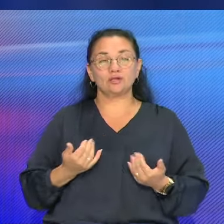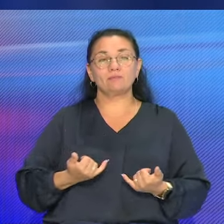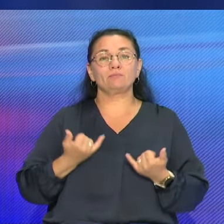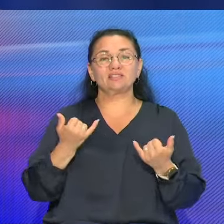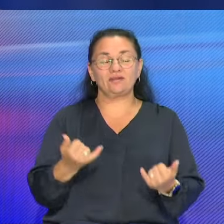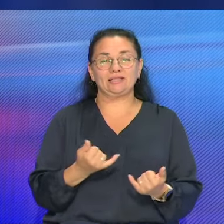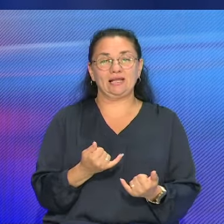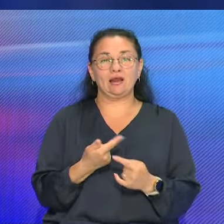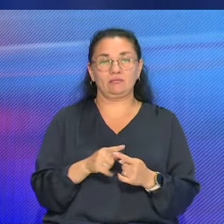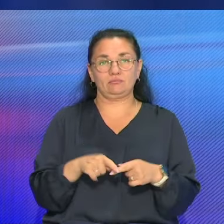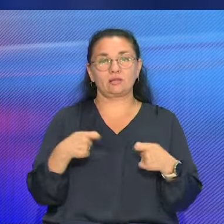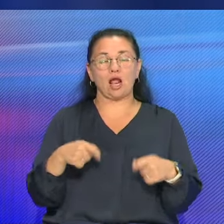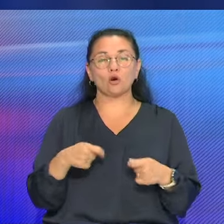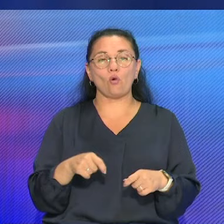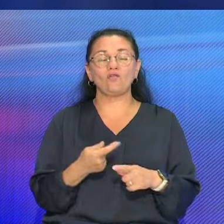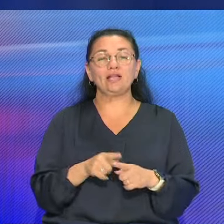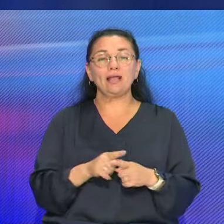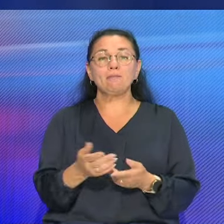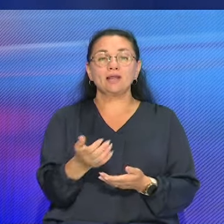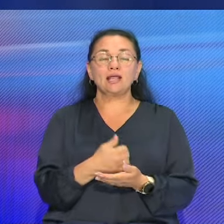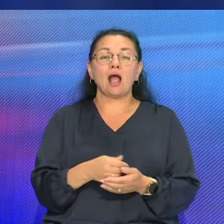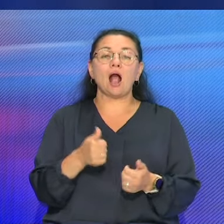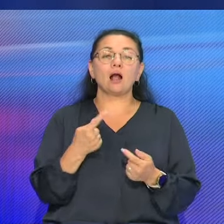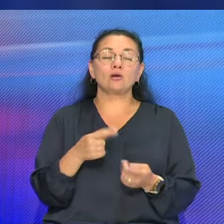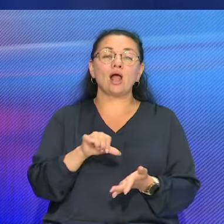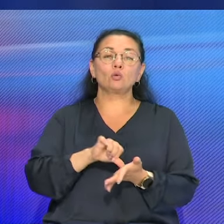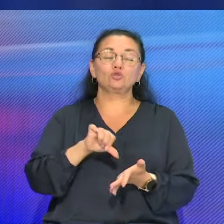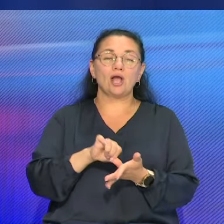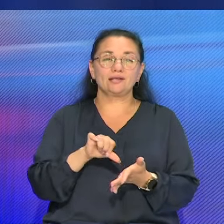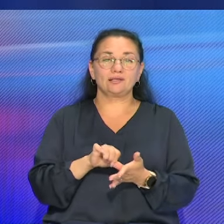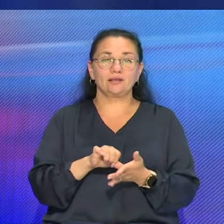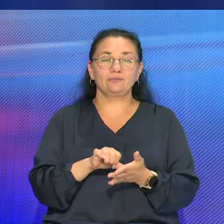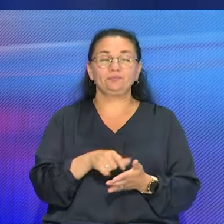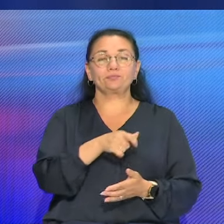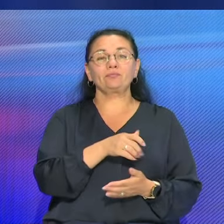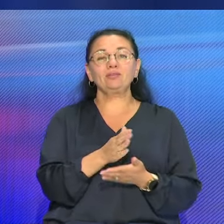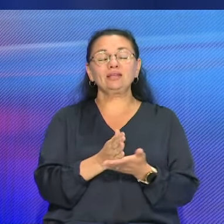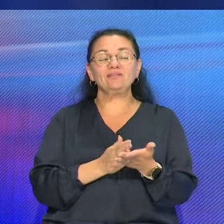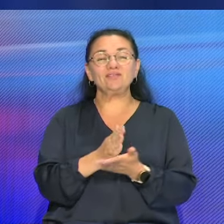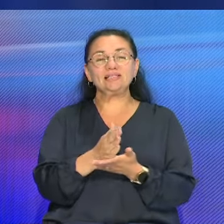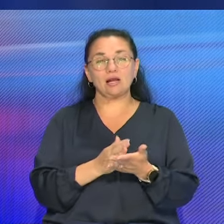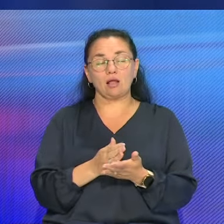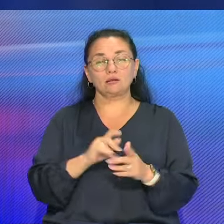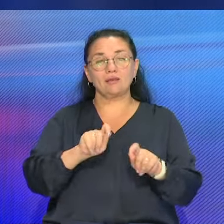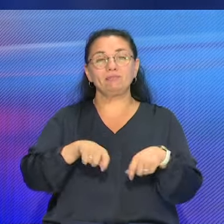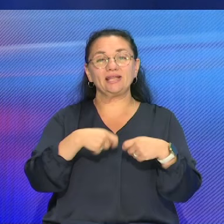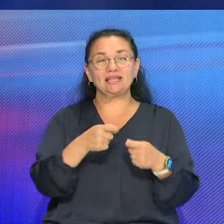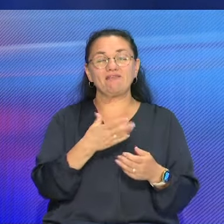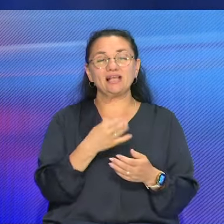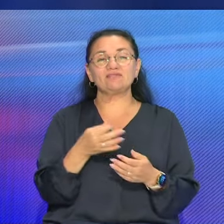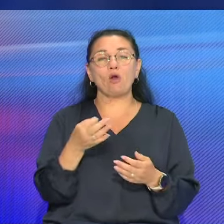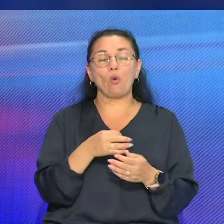остаются активными участниками, входя в состав Советов ветеранов, передавая свой опыт